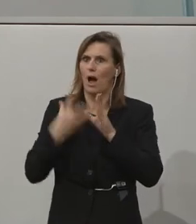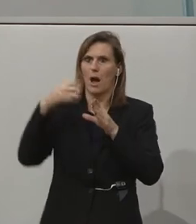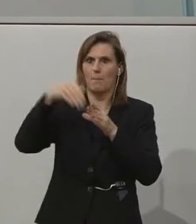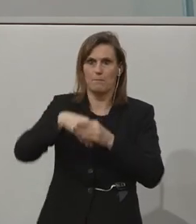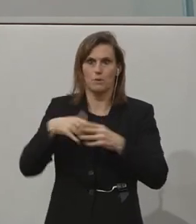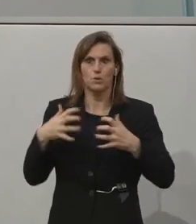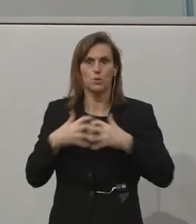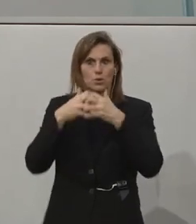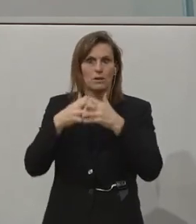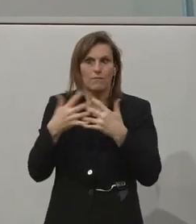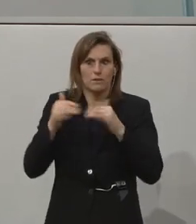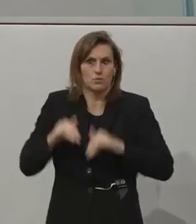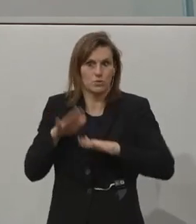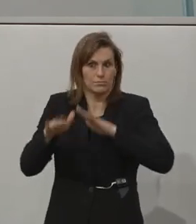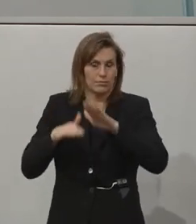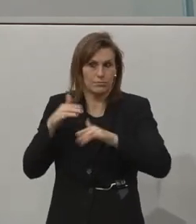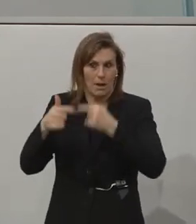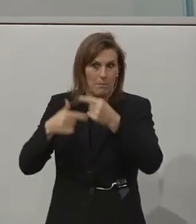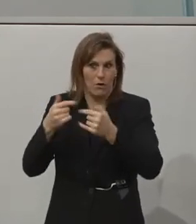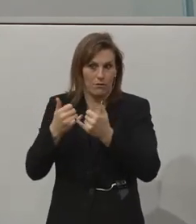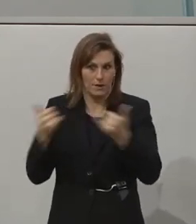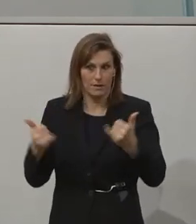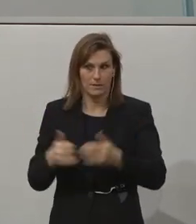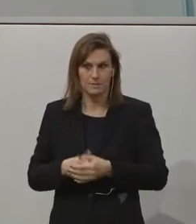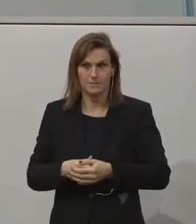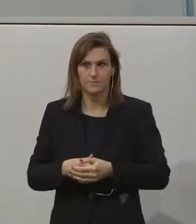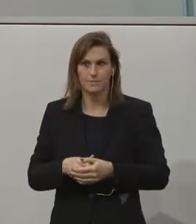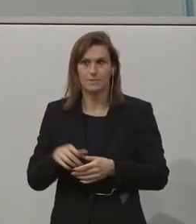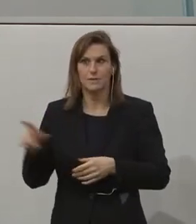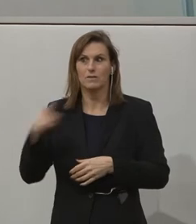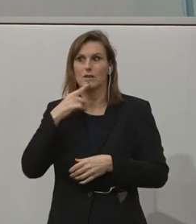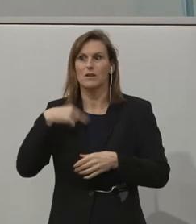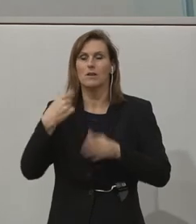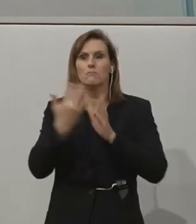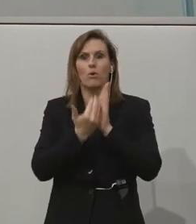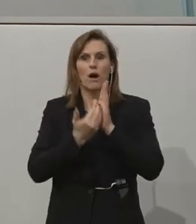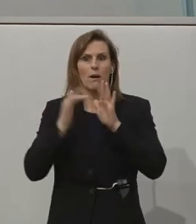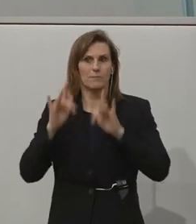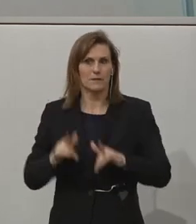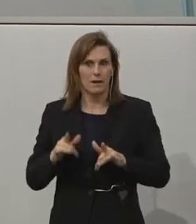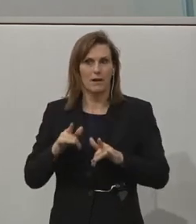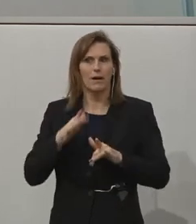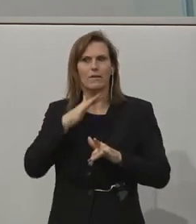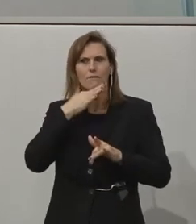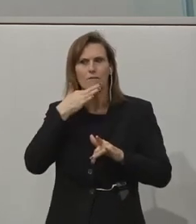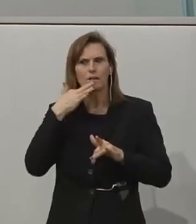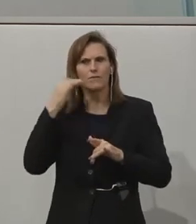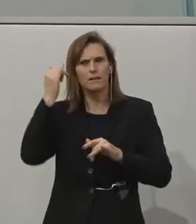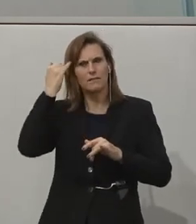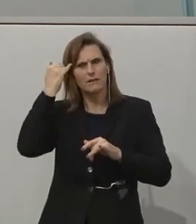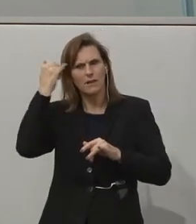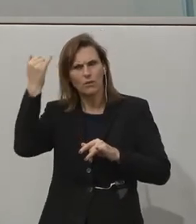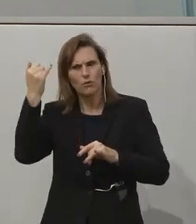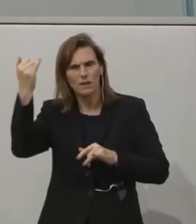So, yes, so our program in Trinity is quite innovative in that it is,